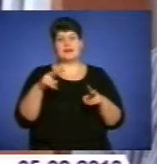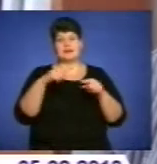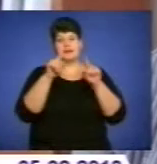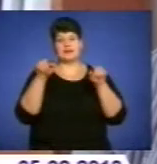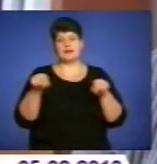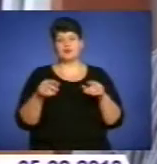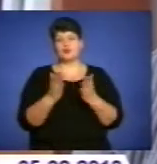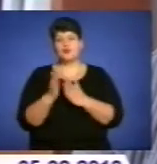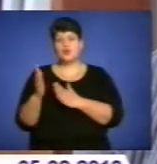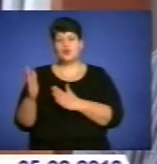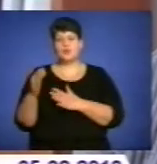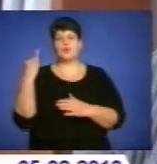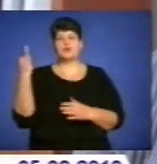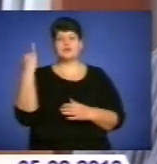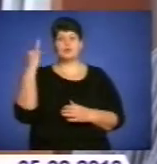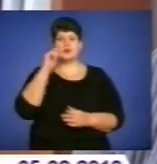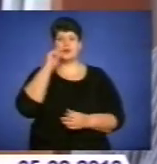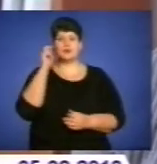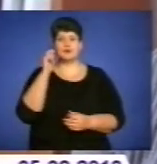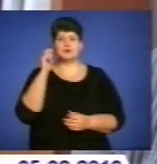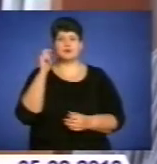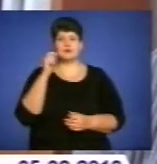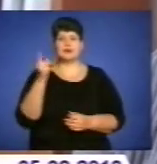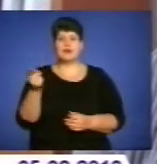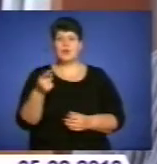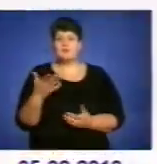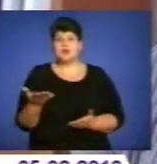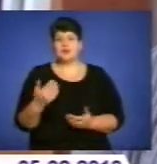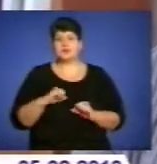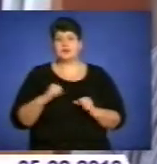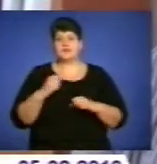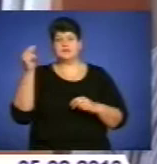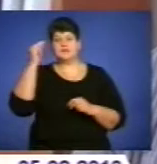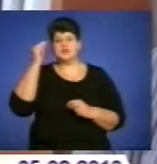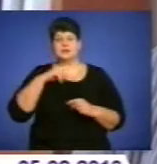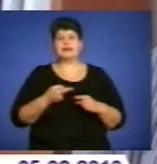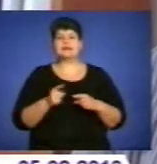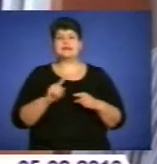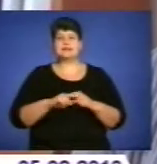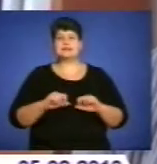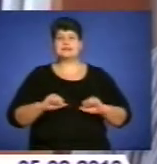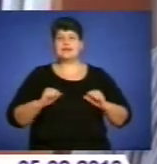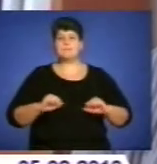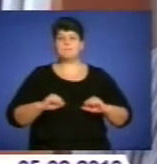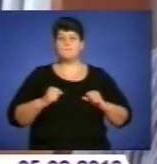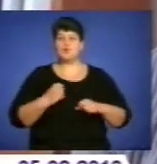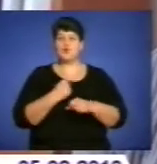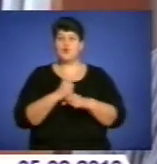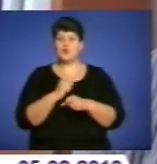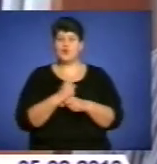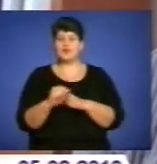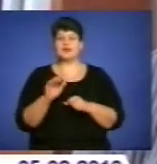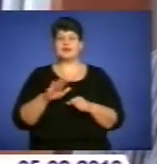основному по історії Тернопілля, і я старався вивчати. Це стимулює учнів на знання